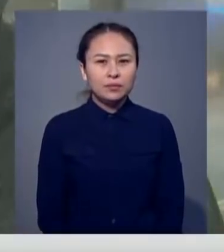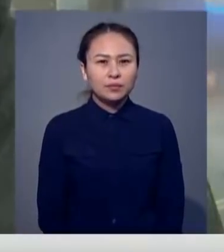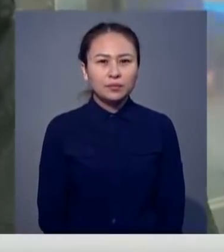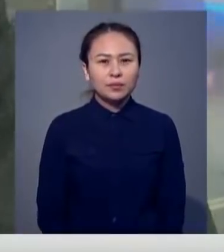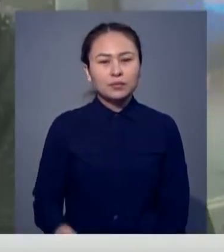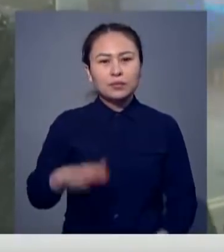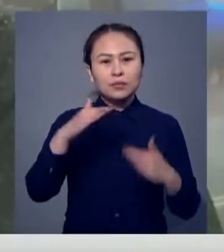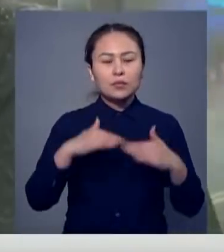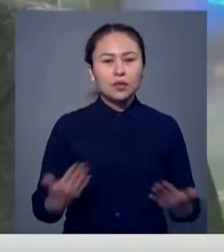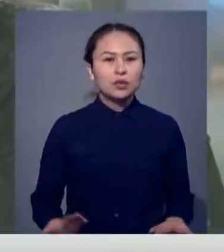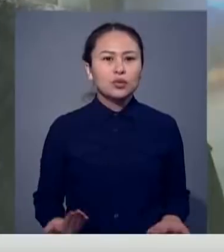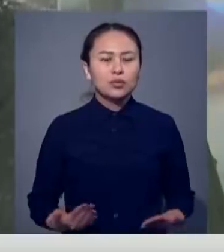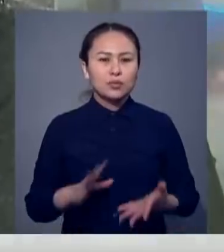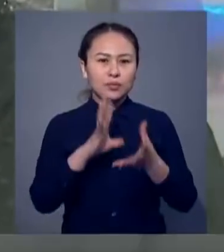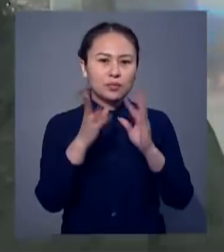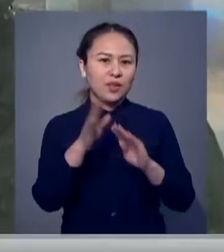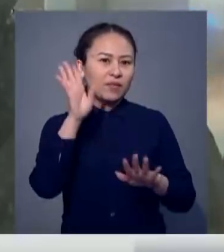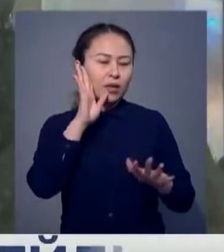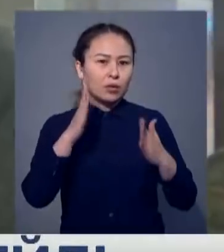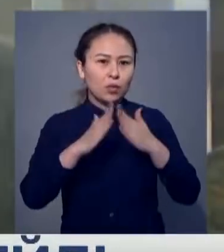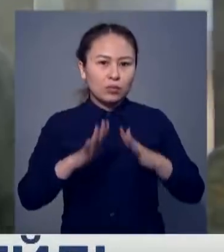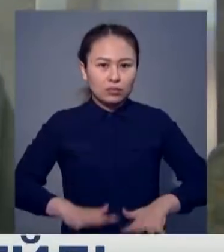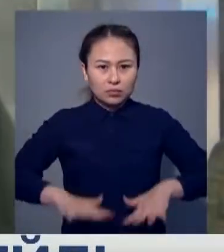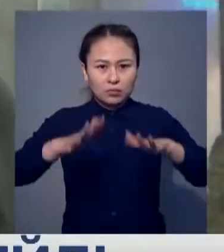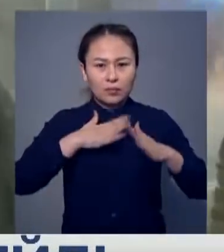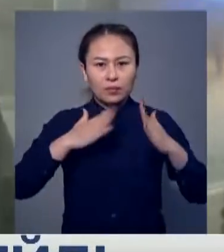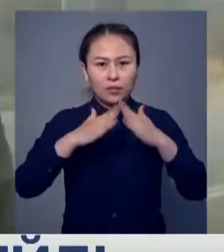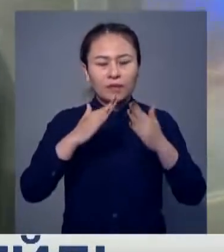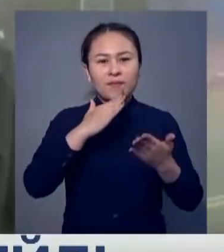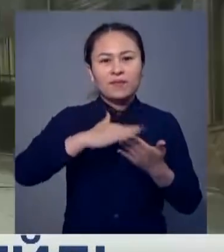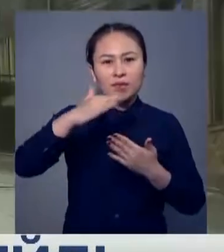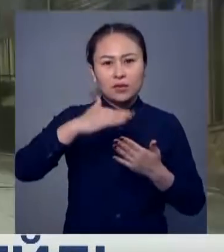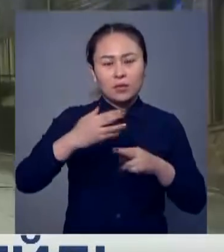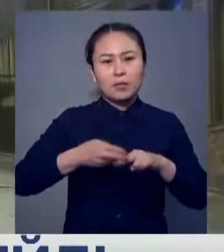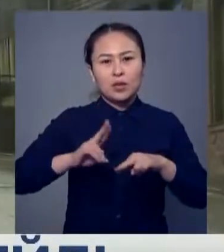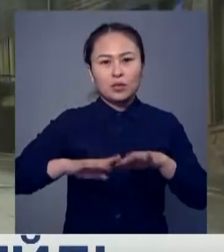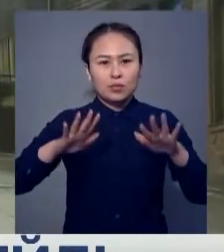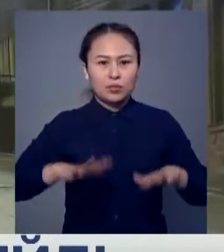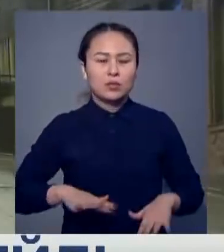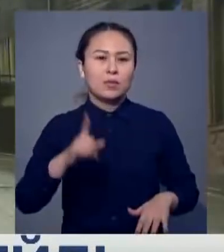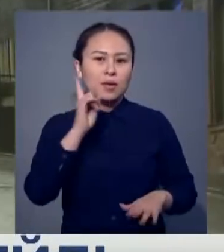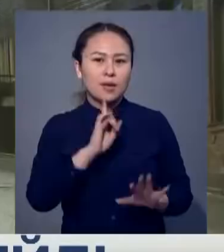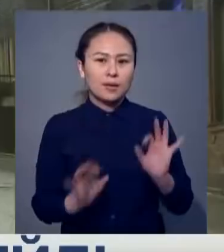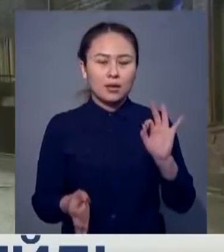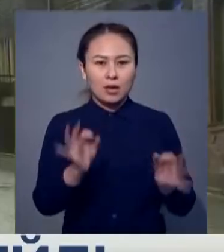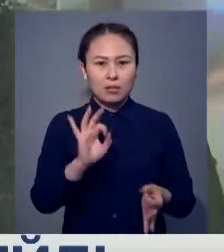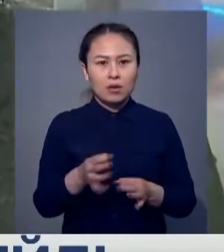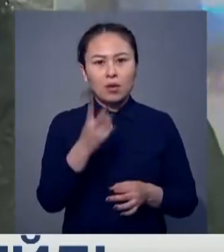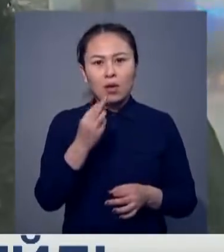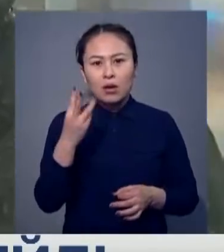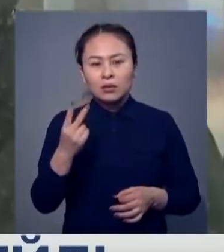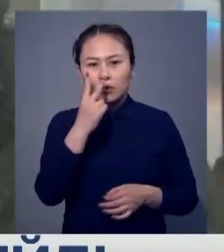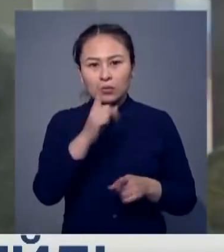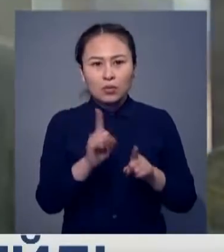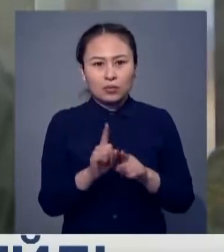Төменгі жақта тұратын адамдардың үйін су басып жатыр. Біздің баспанамыз жоғары жерде орналасқандықтан әзірге аман. Бірақ бір әргінден кейін